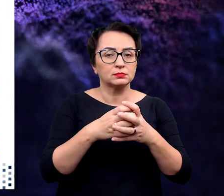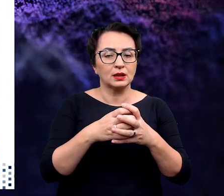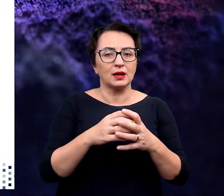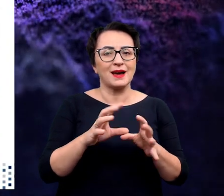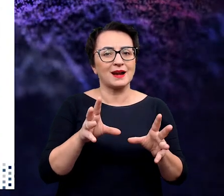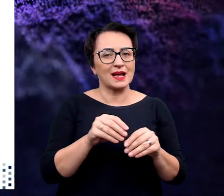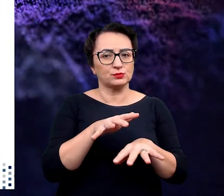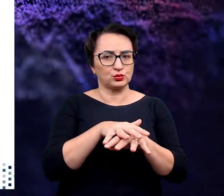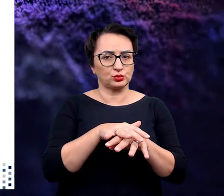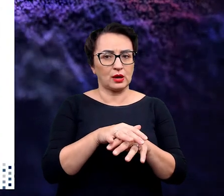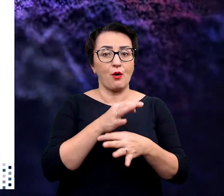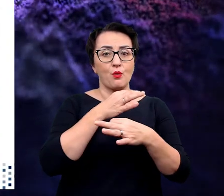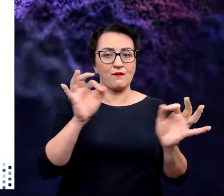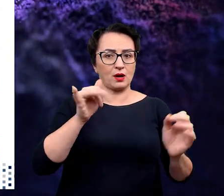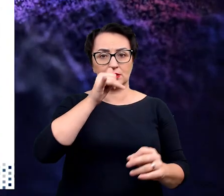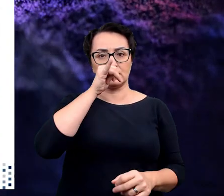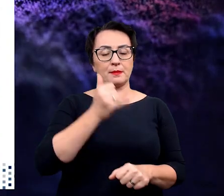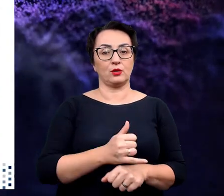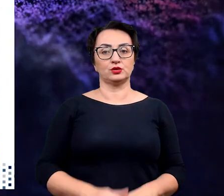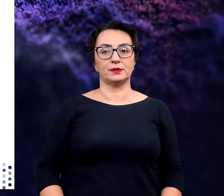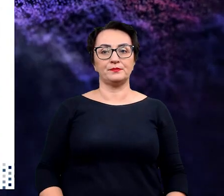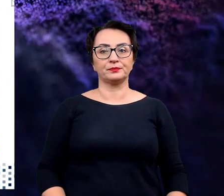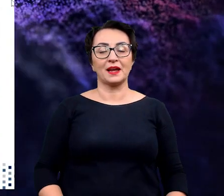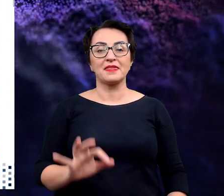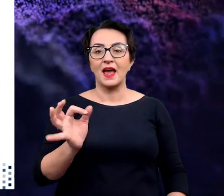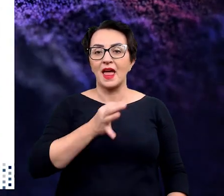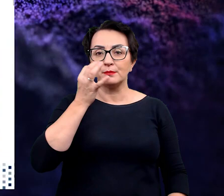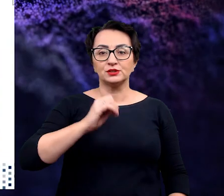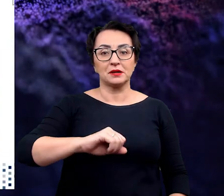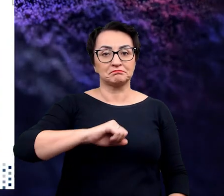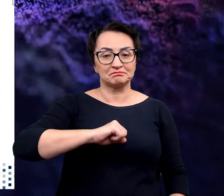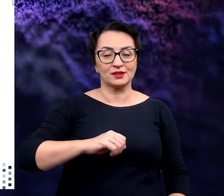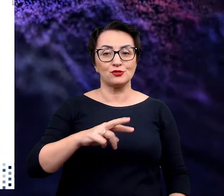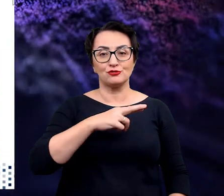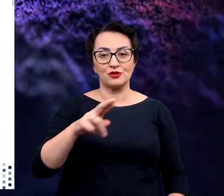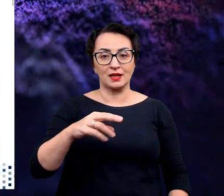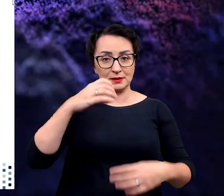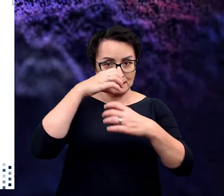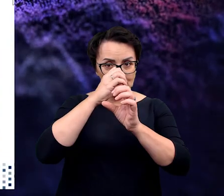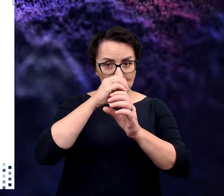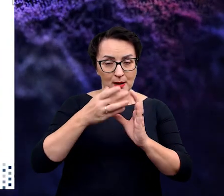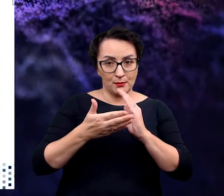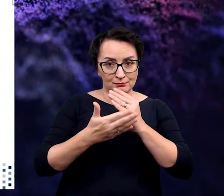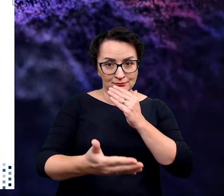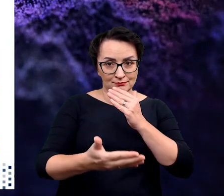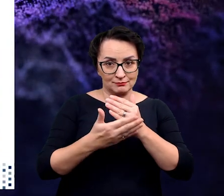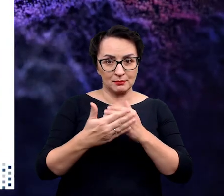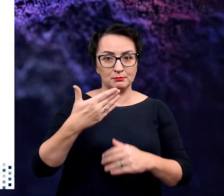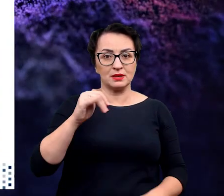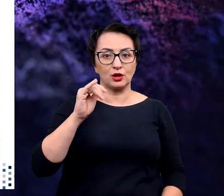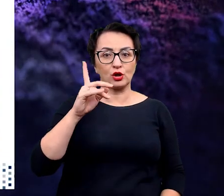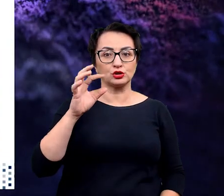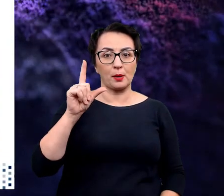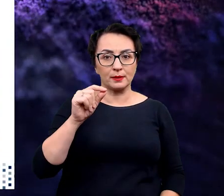rzeczywiście gromadzi się w jakichś strukturach i nie może się uwolnić. I najfajniejszą rzeczą w mikroskopii jest to, że